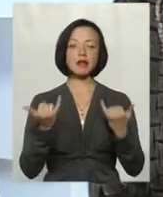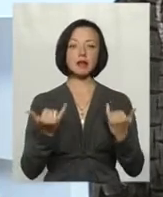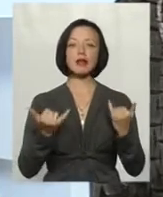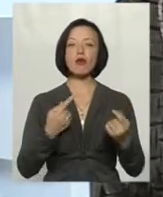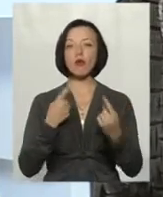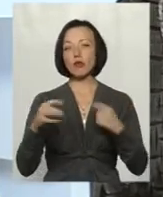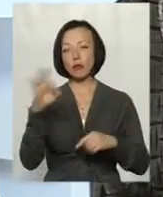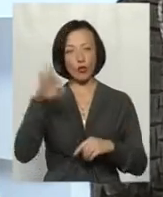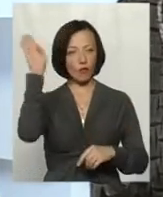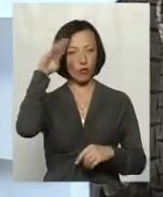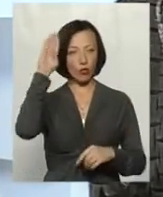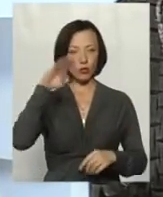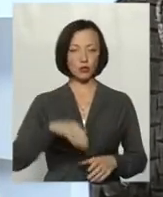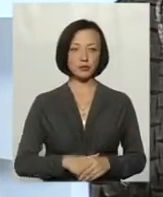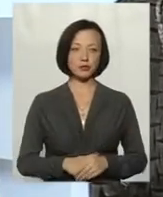говоримо про воду.